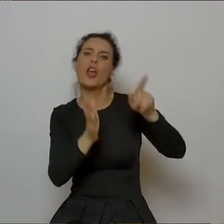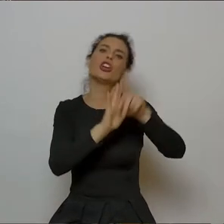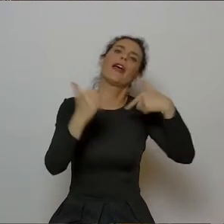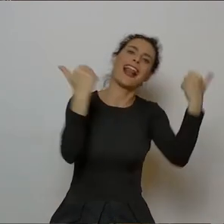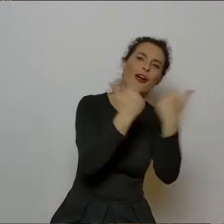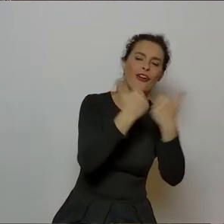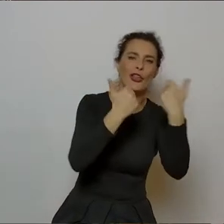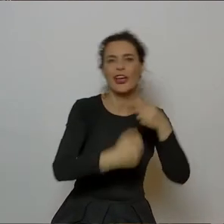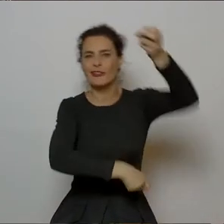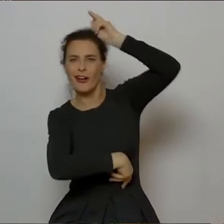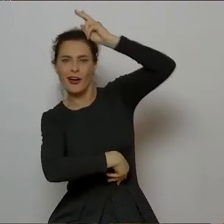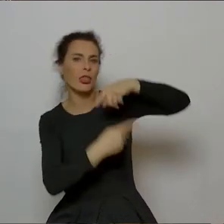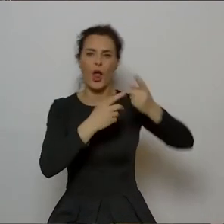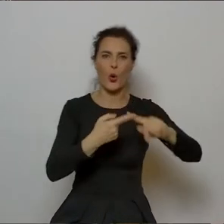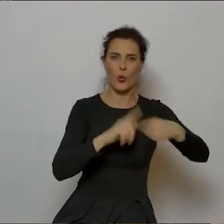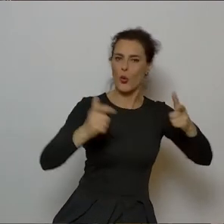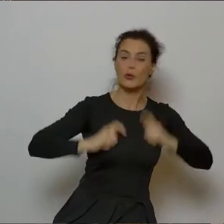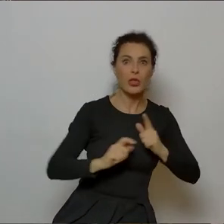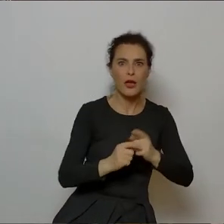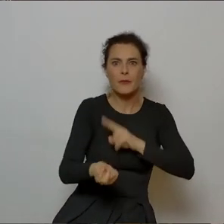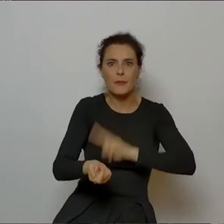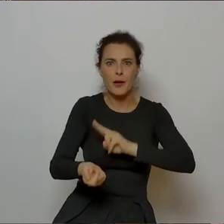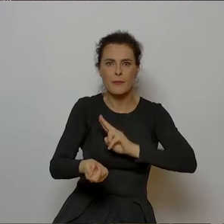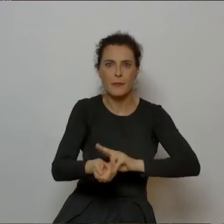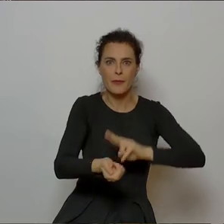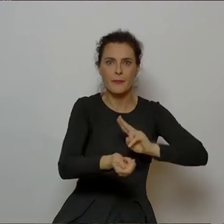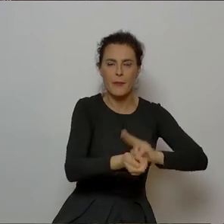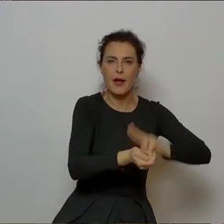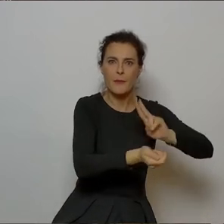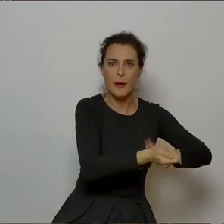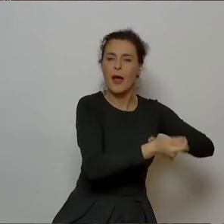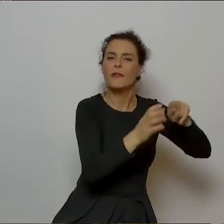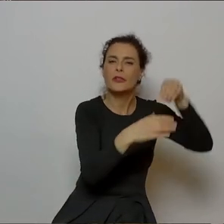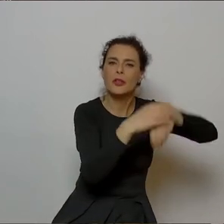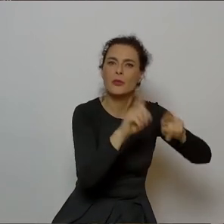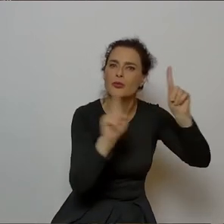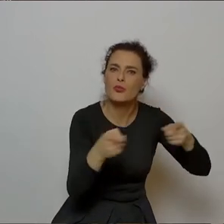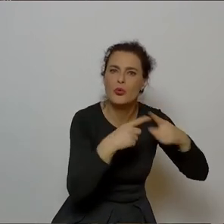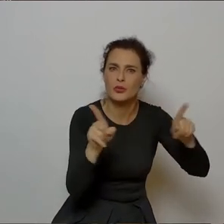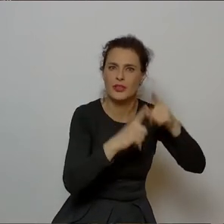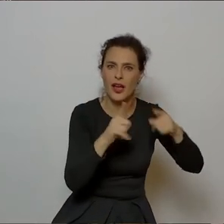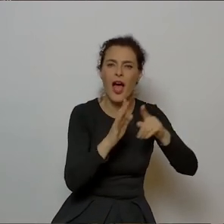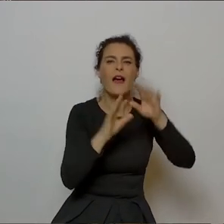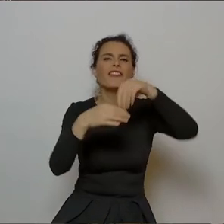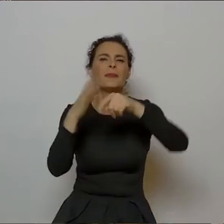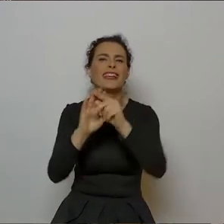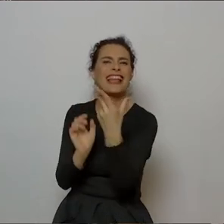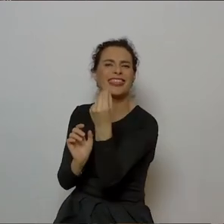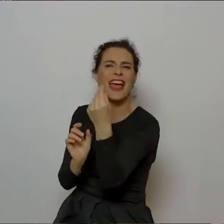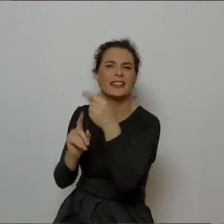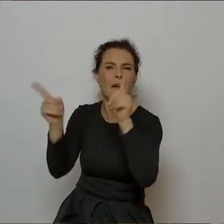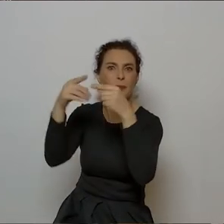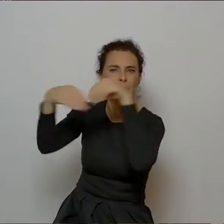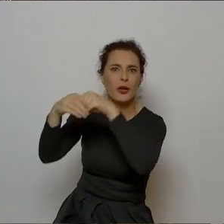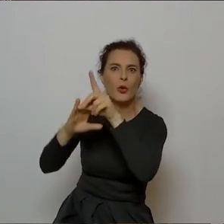ci i że są stylizacje na ludowość. Tam są rytmy użyte, tam są komórki melodyczne, huśtająca się mała tercja kujawiakowa, ale